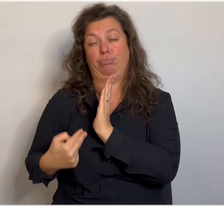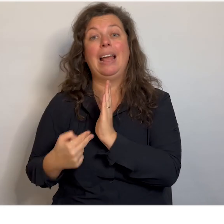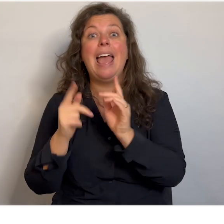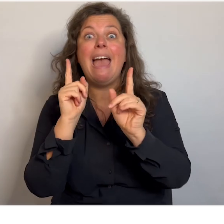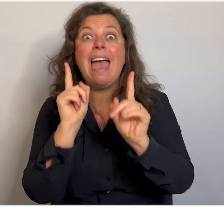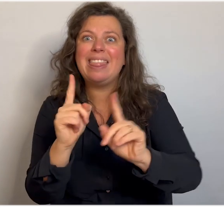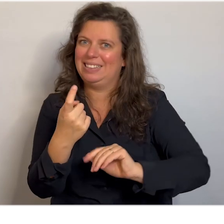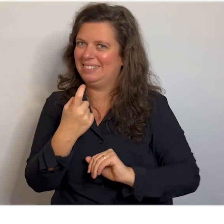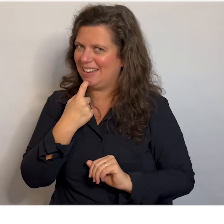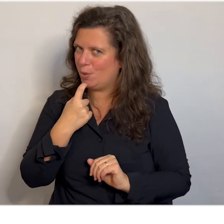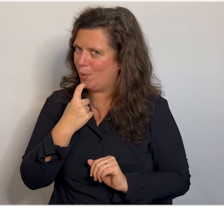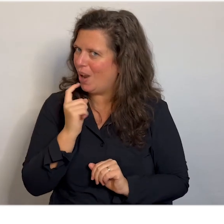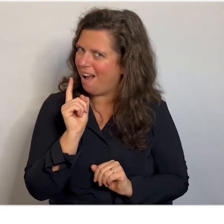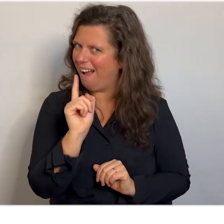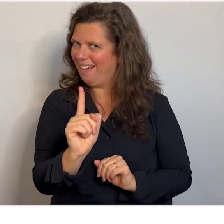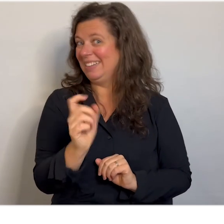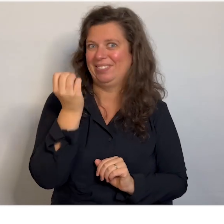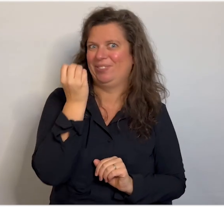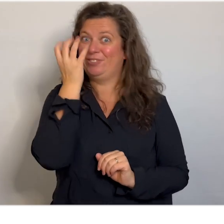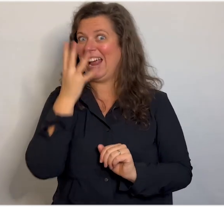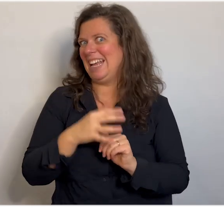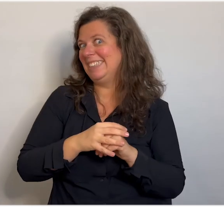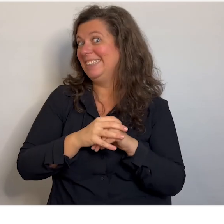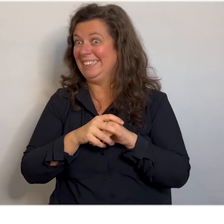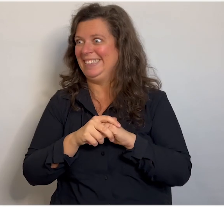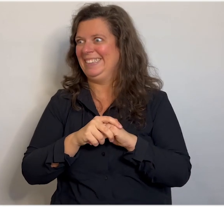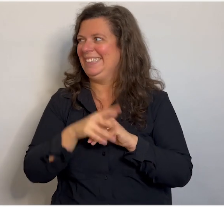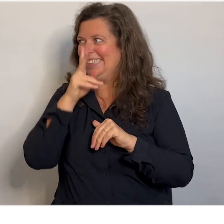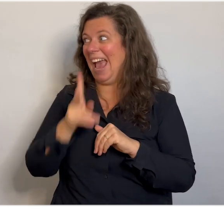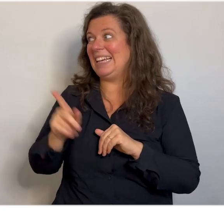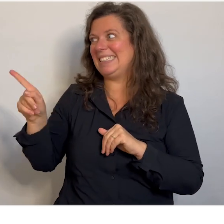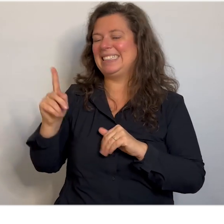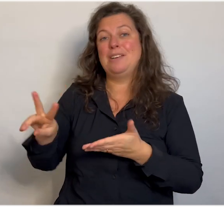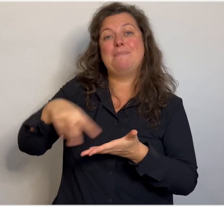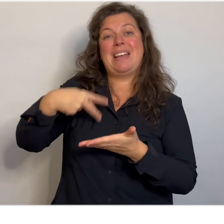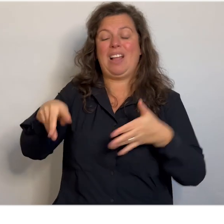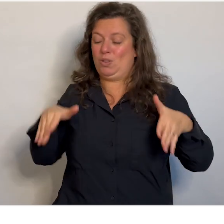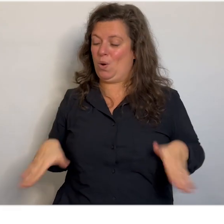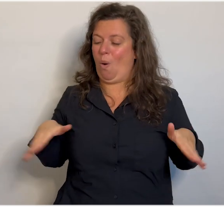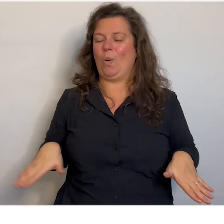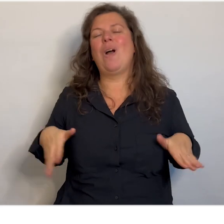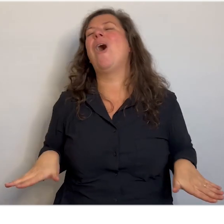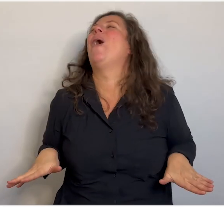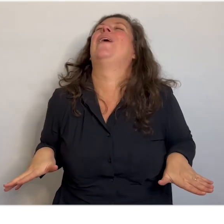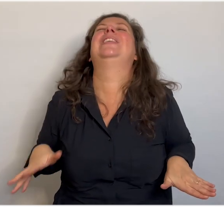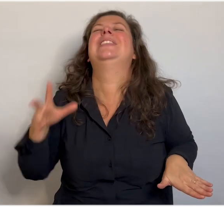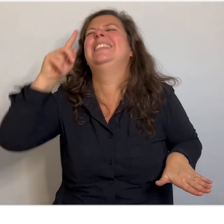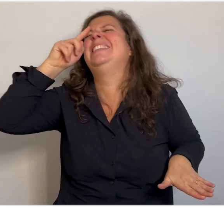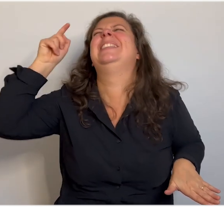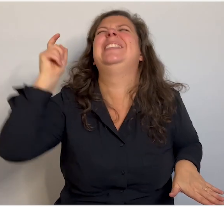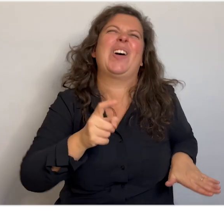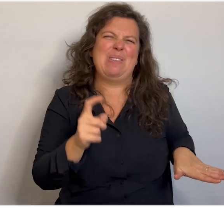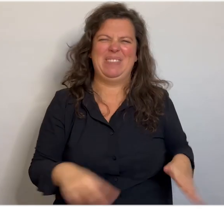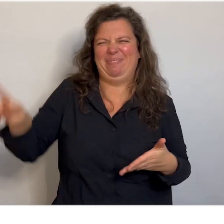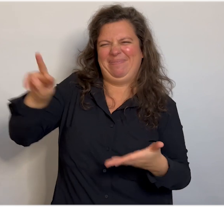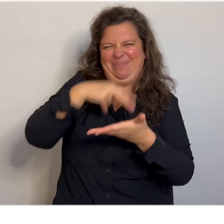En natuurlijk. Dat was niet te vergeten. Natuurlijk. Was mijn dansrok. Oh, daar ben ik zo gek op. Ik ben gek op